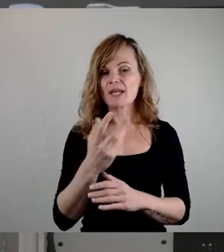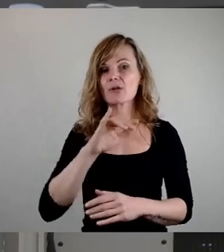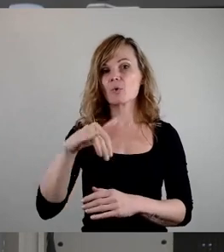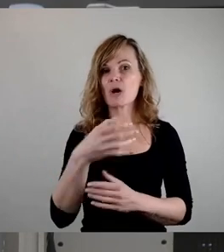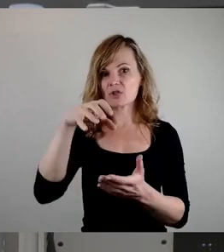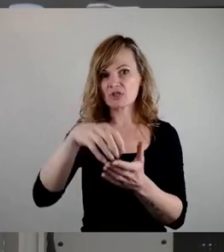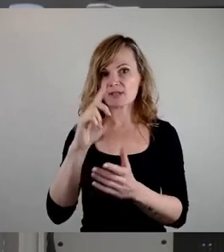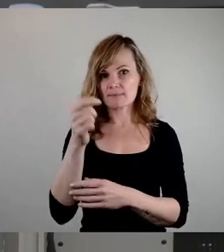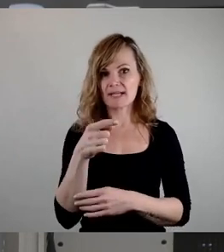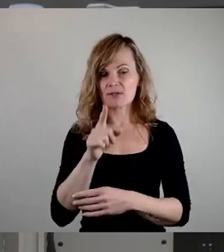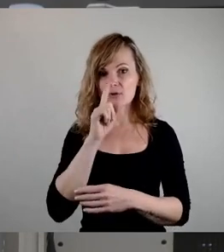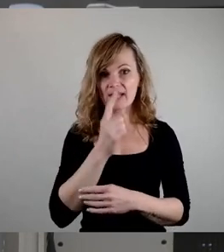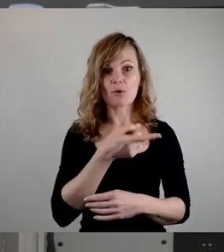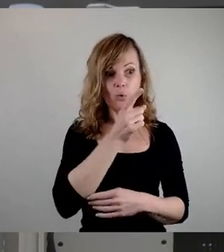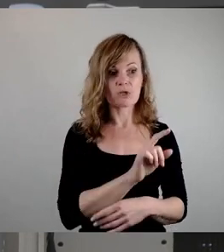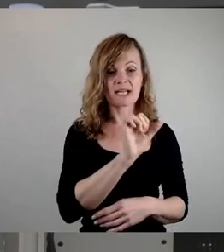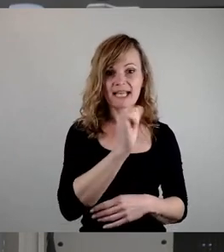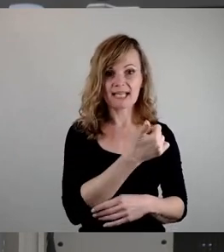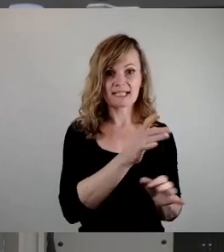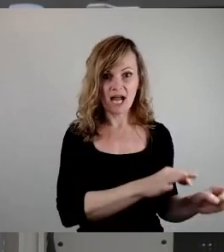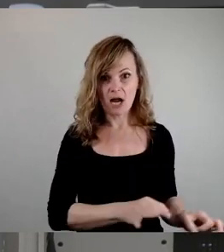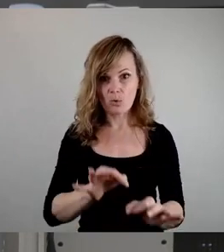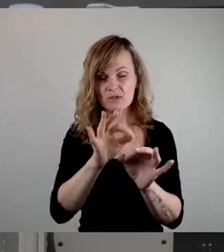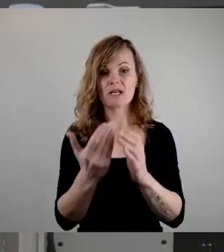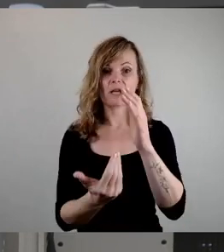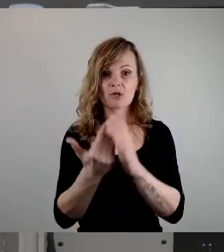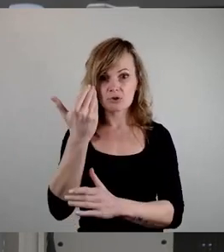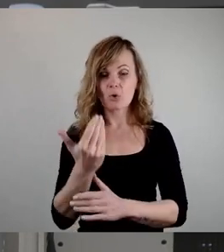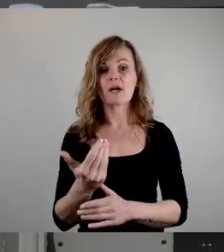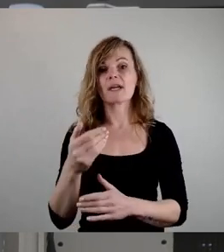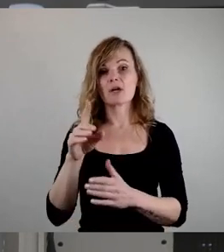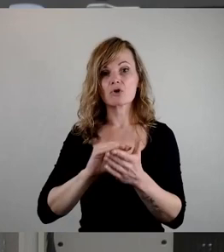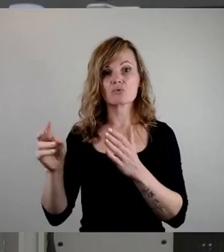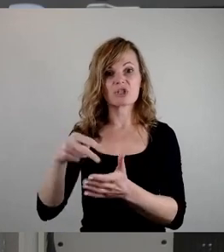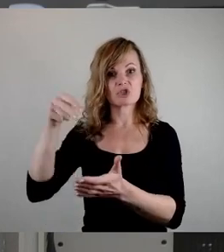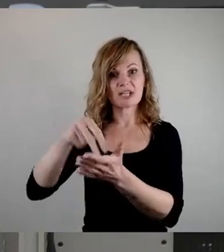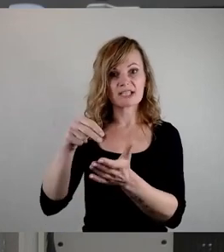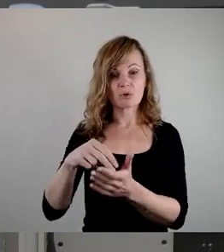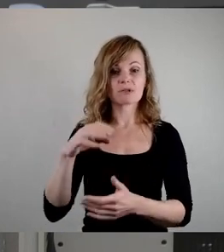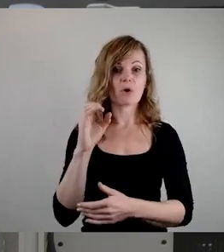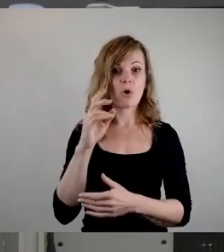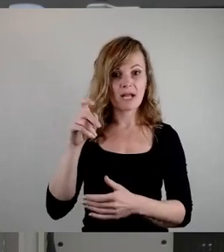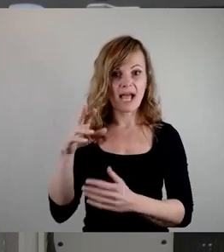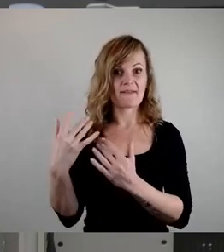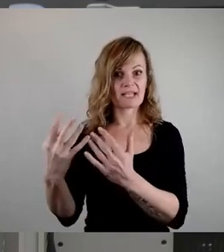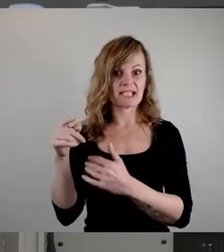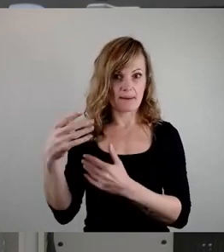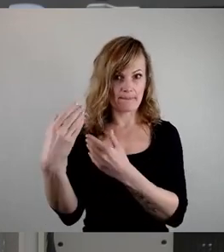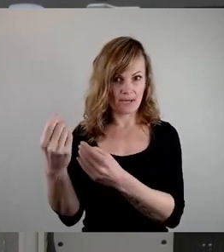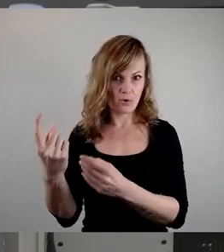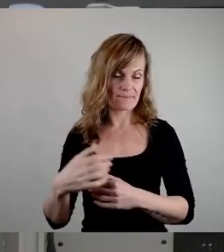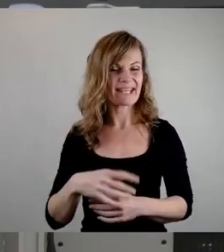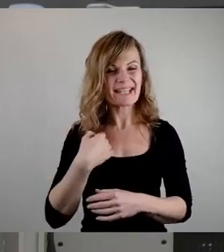endlich die 101. ausziehen kann und ihren neuen Schulstandort an der Kockerwiese bekommt. Von daher, ich glaube, dass wir als Stadt die